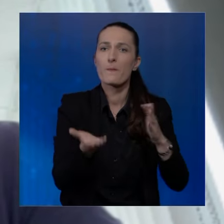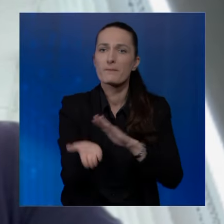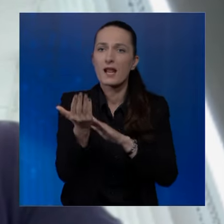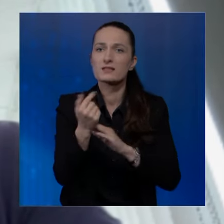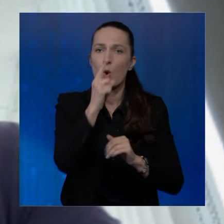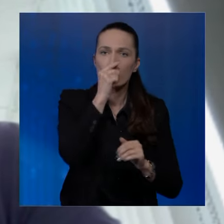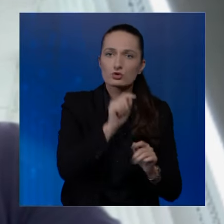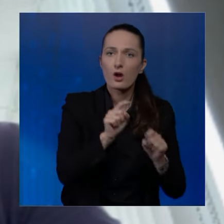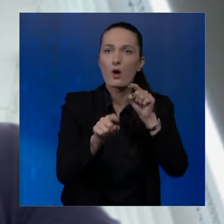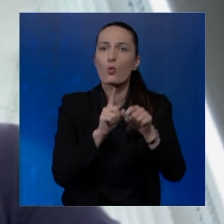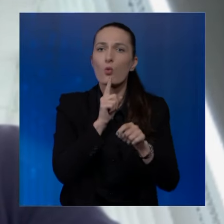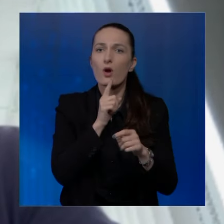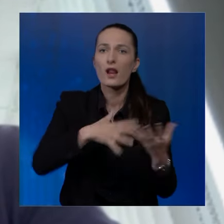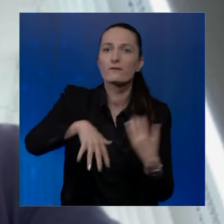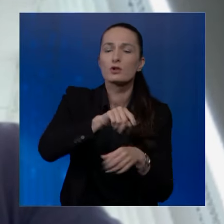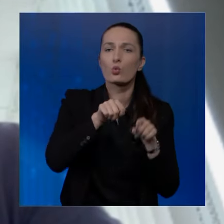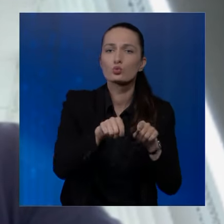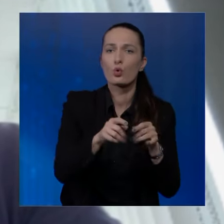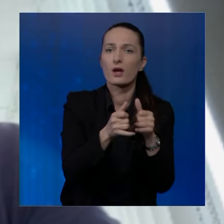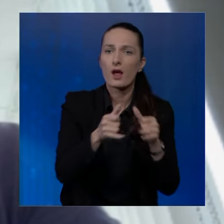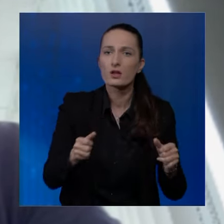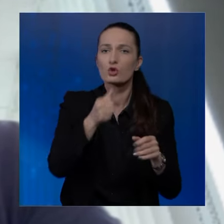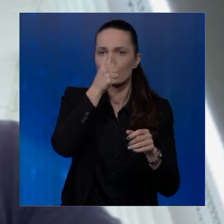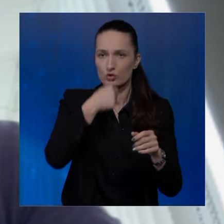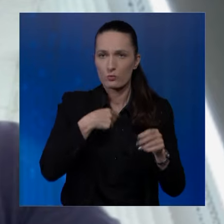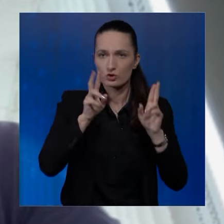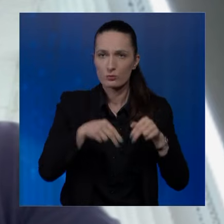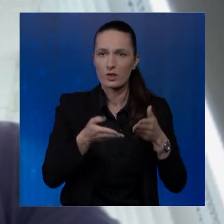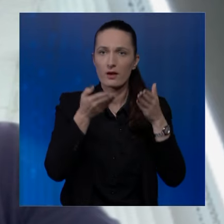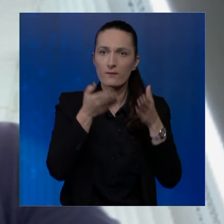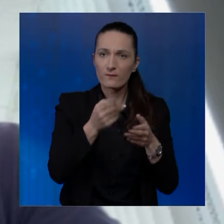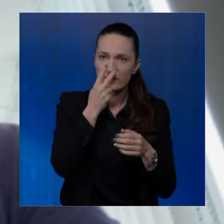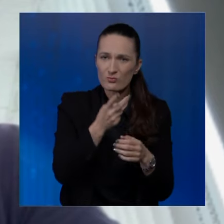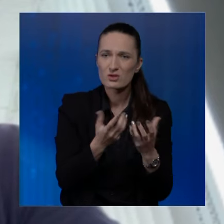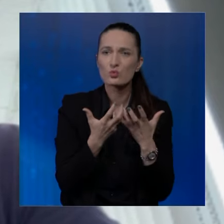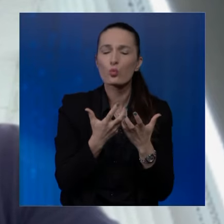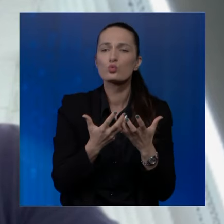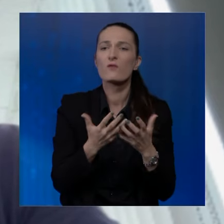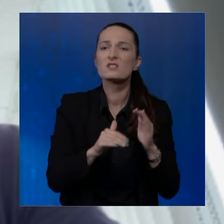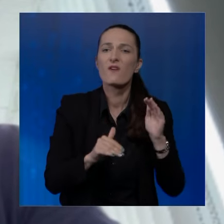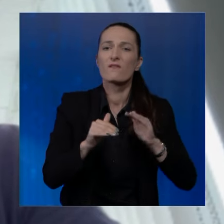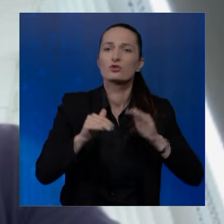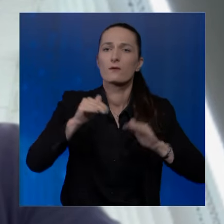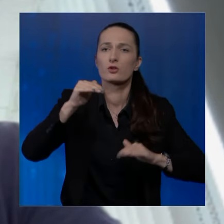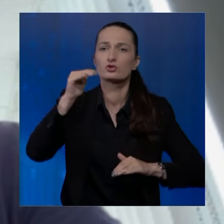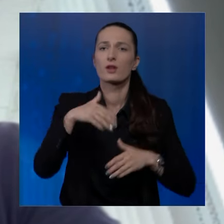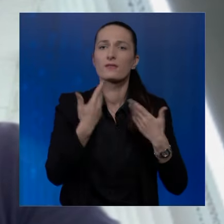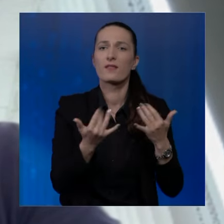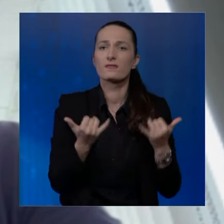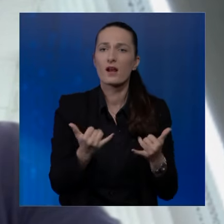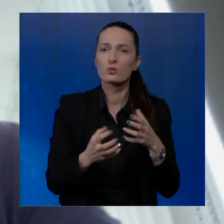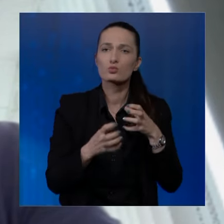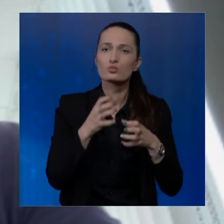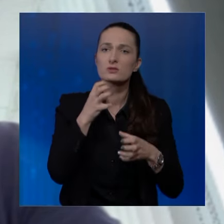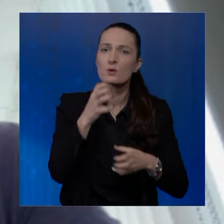iz opština koje gravitiraju oko tog grada. I ono što možemo da vidimo, dakle, da su gužbe sve veće i veće